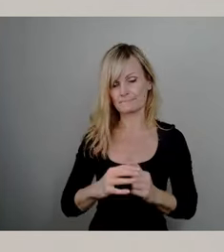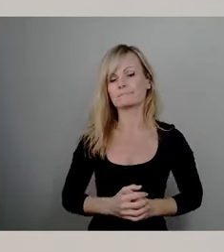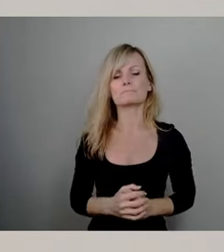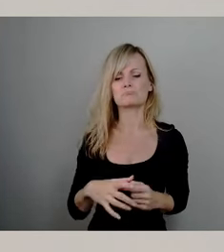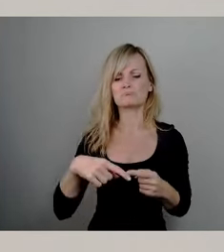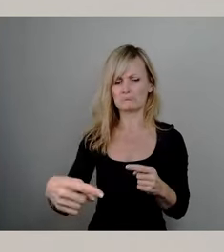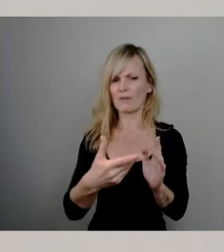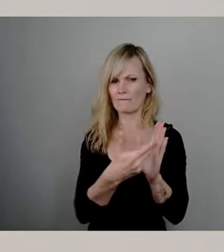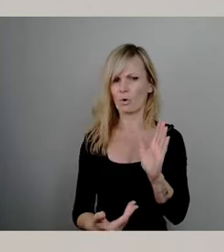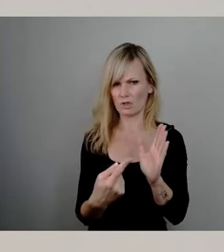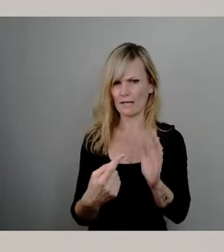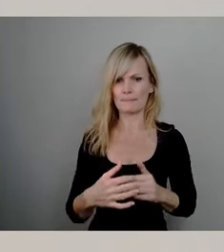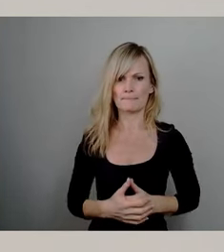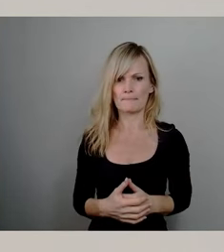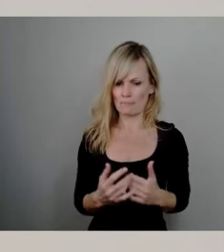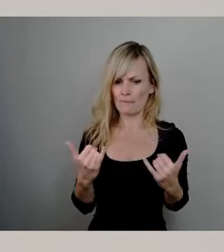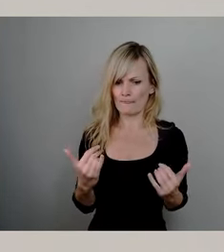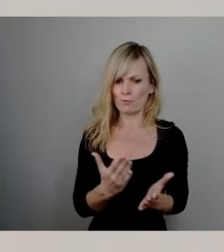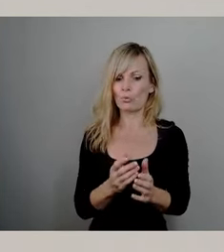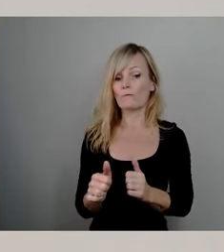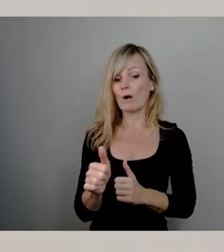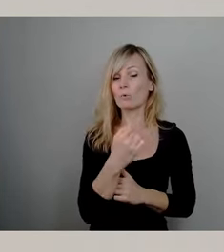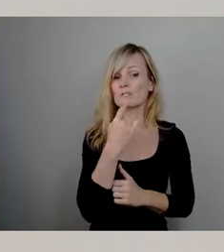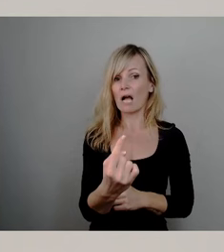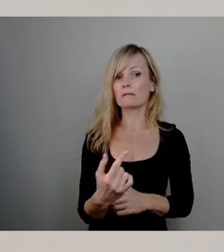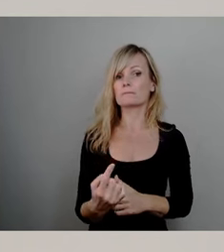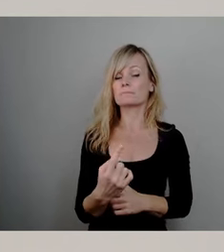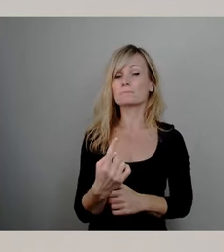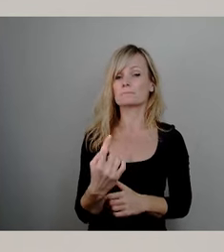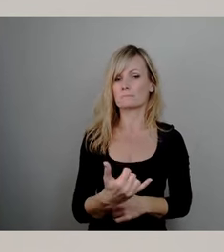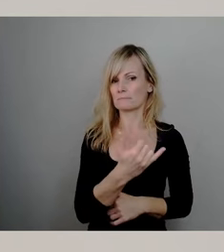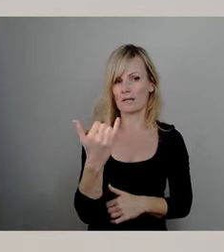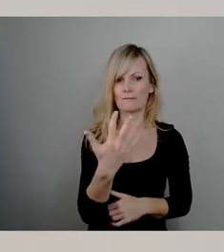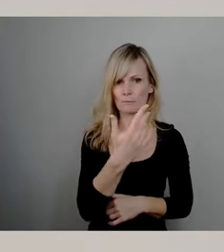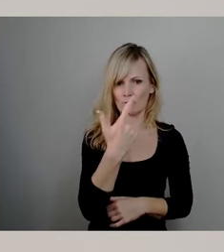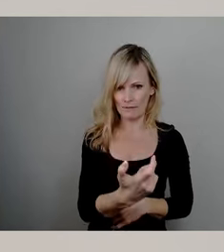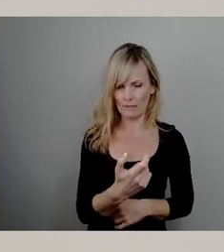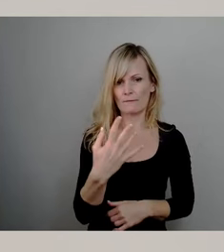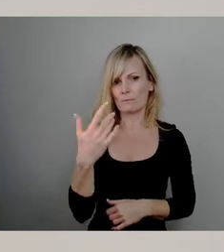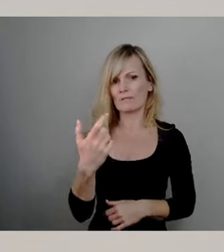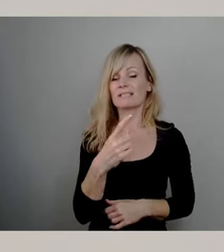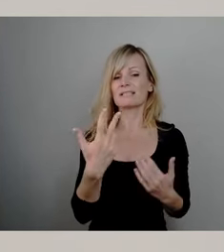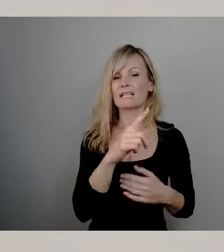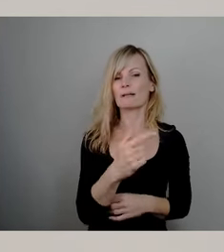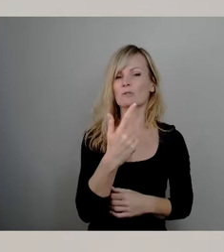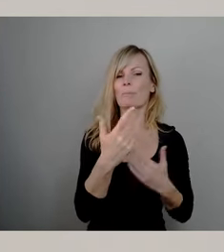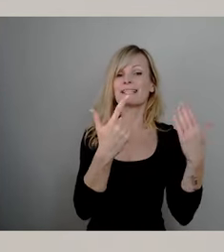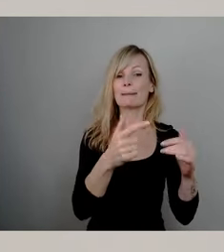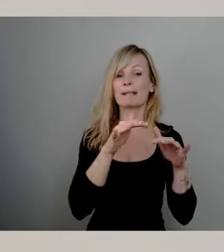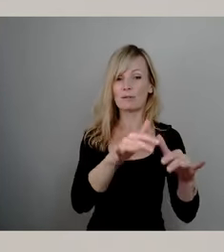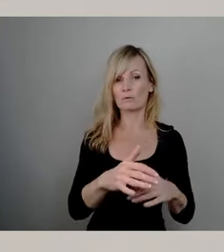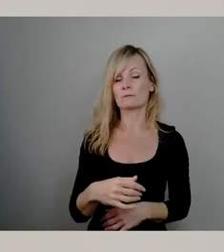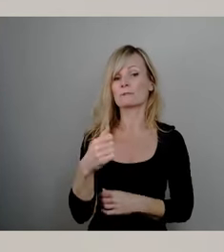aber man kann schon sagen, dass im Jahr 2025 23,7 Millionen und für 2026,